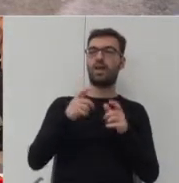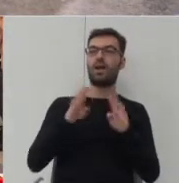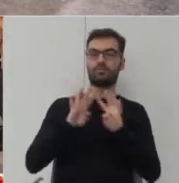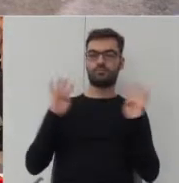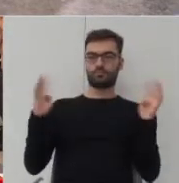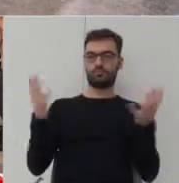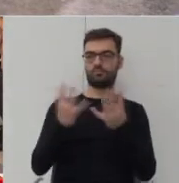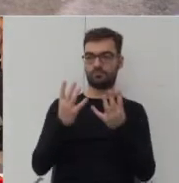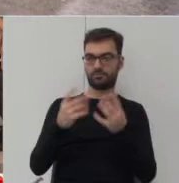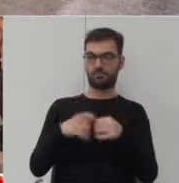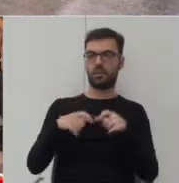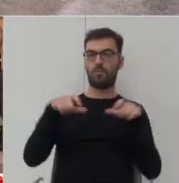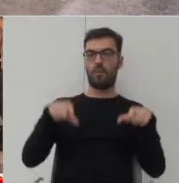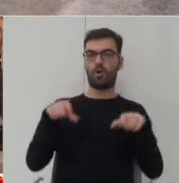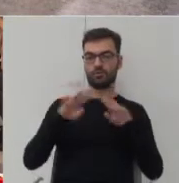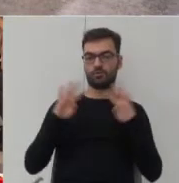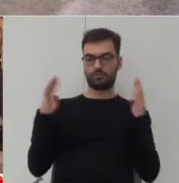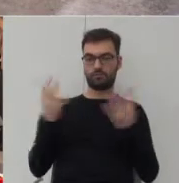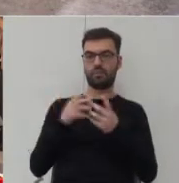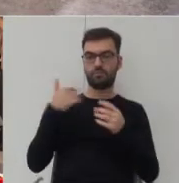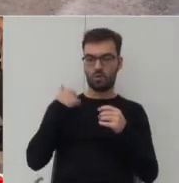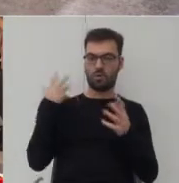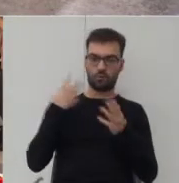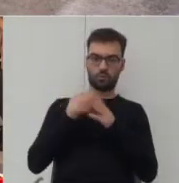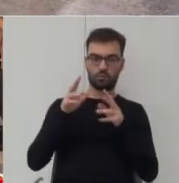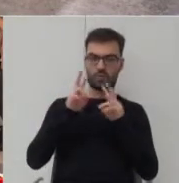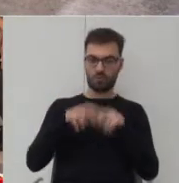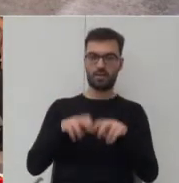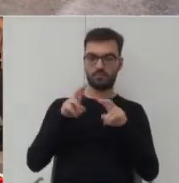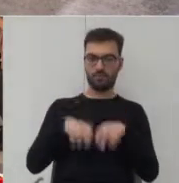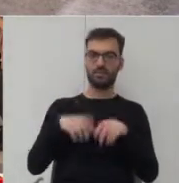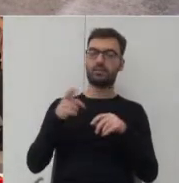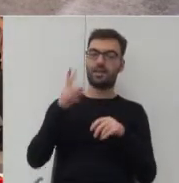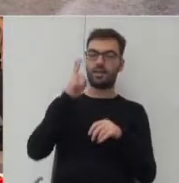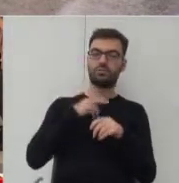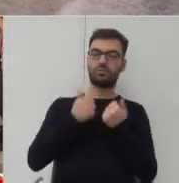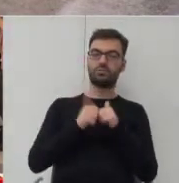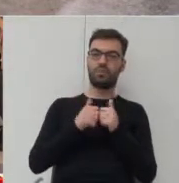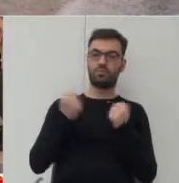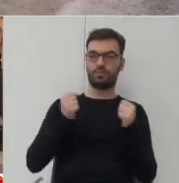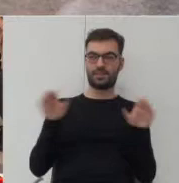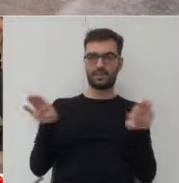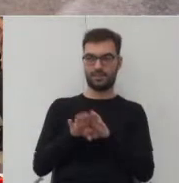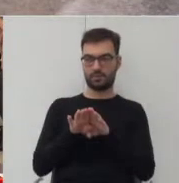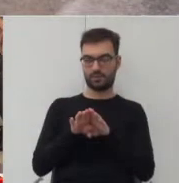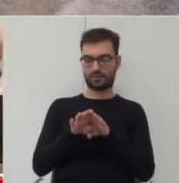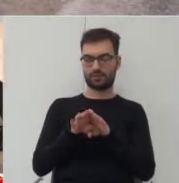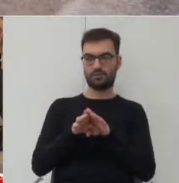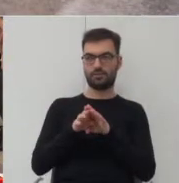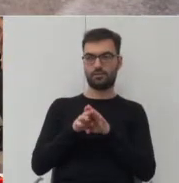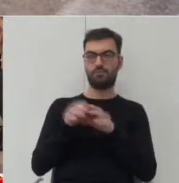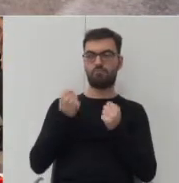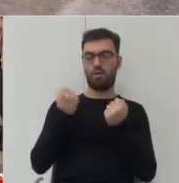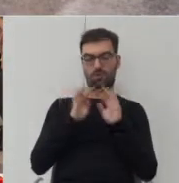pomimo wielu badań na ten temat nadal instytucje sportu są dosyć mocno hermetyczne i bardzo się grodzą